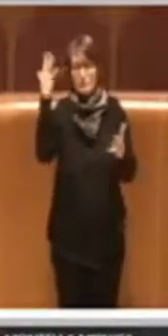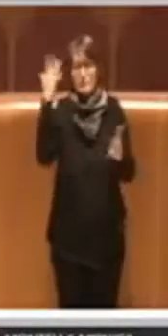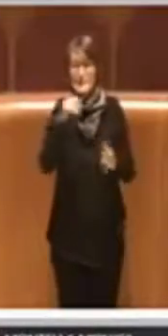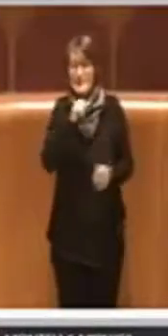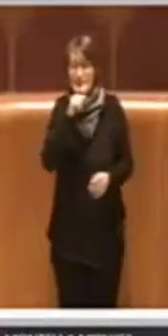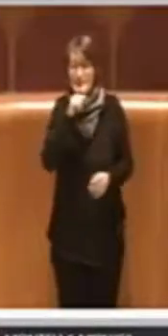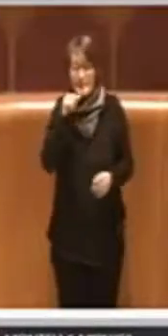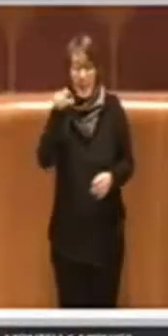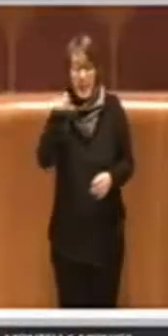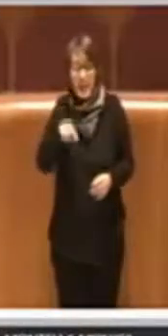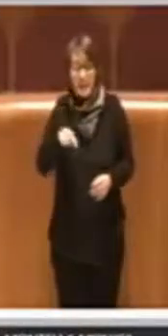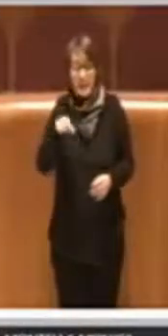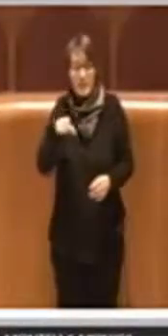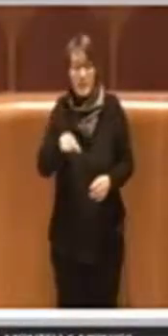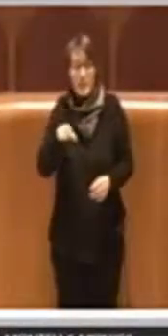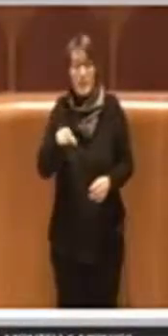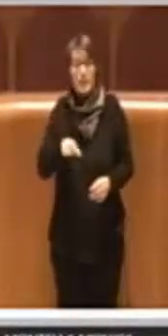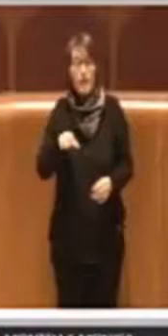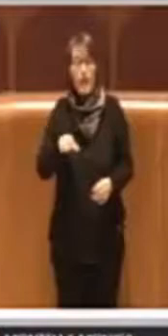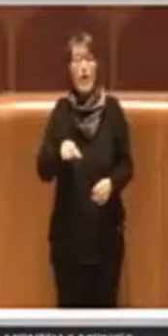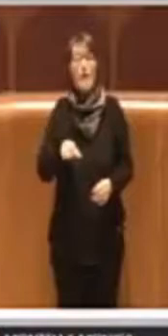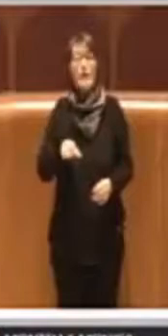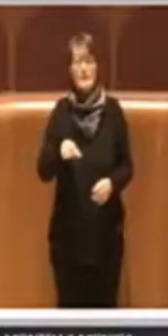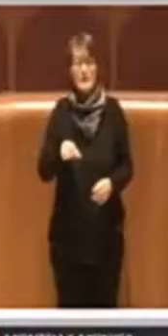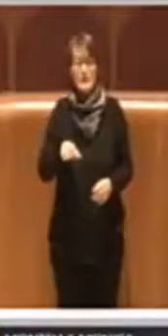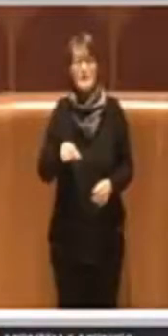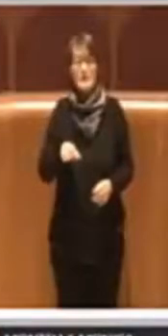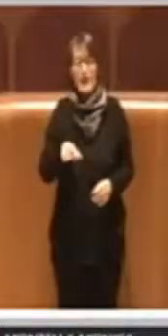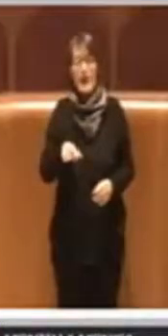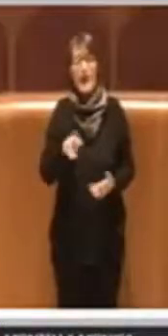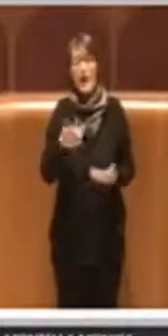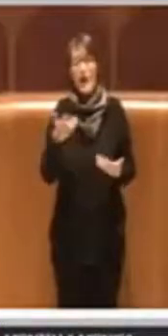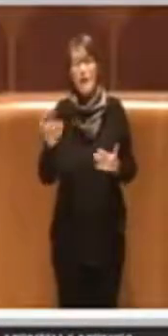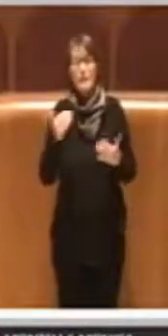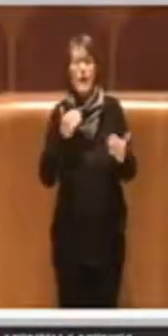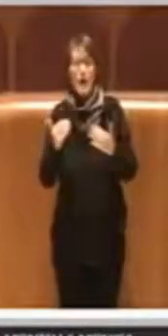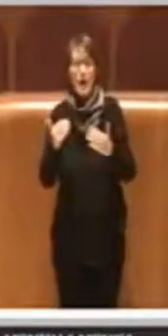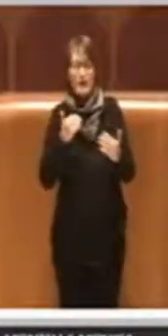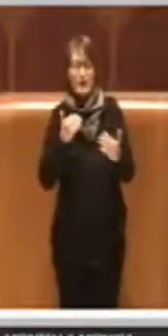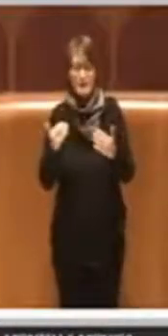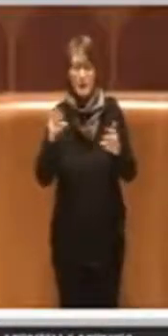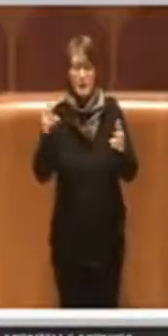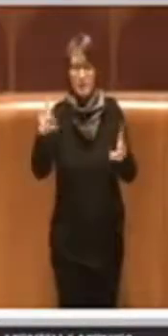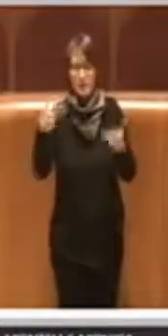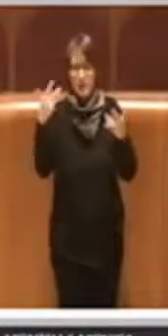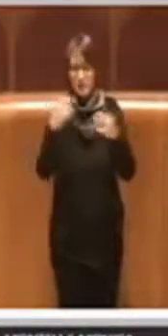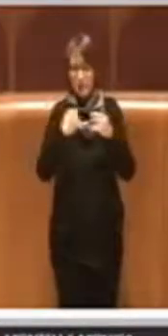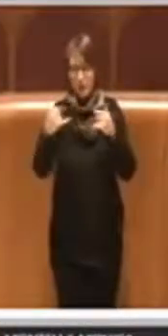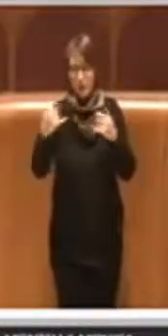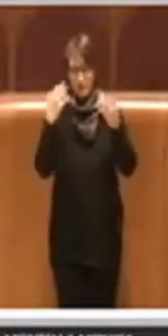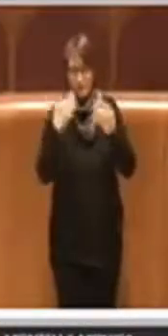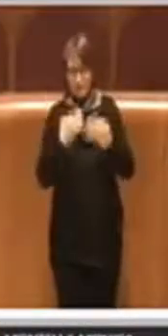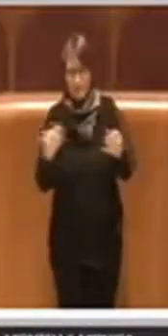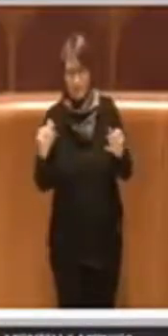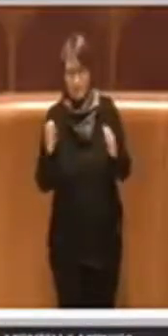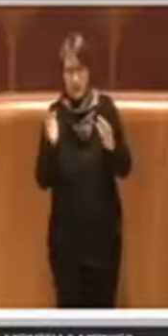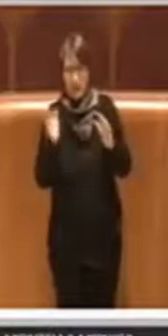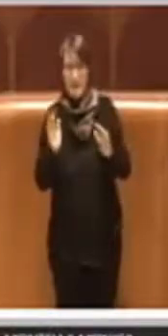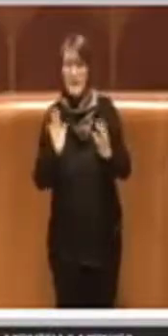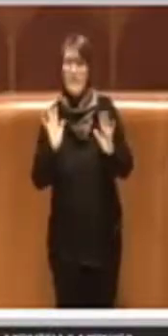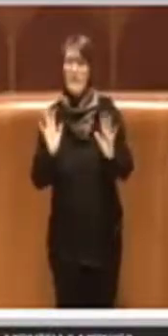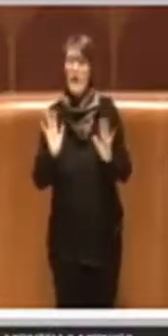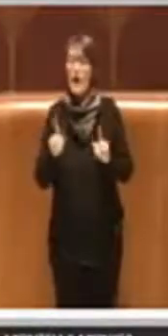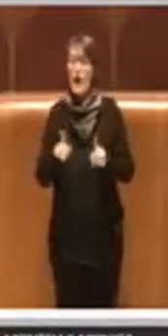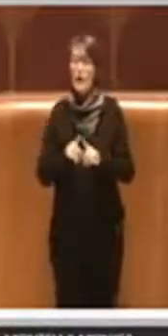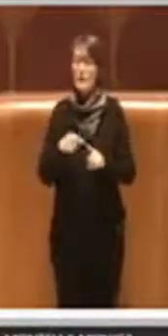effettuare le aule da remoto. Io personalmente ho